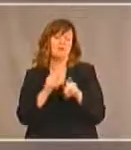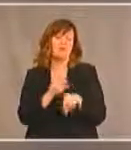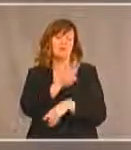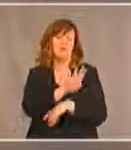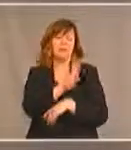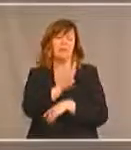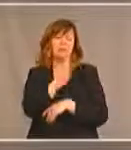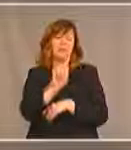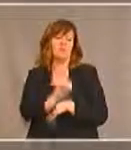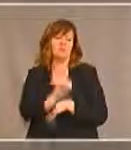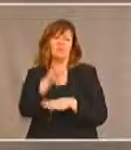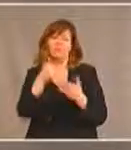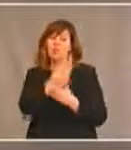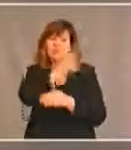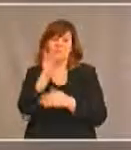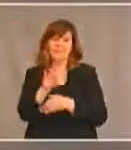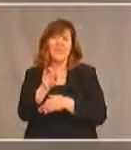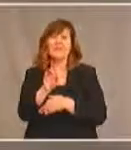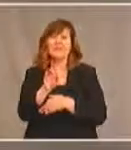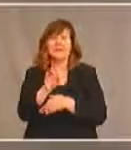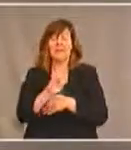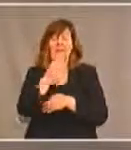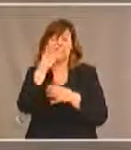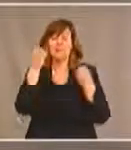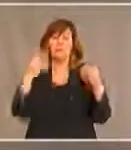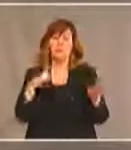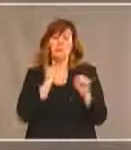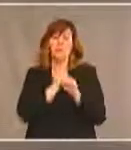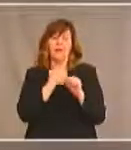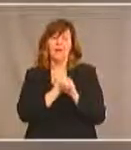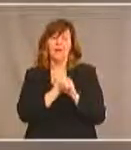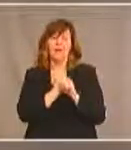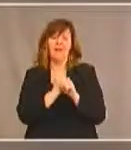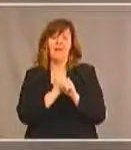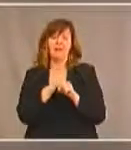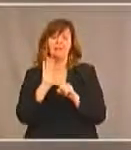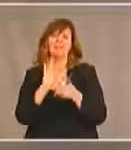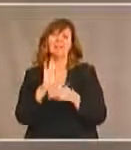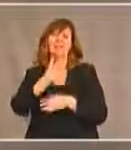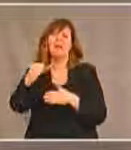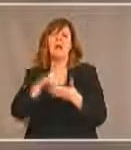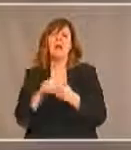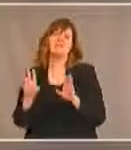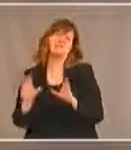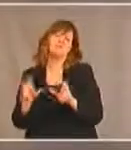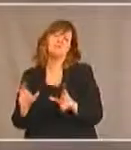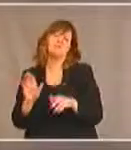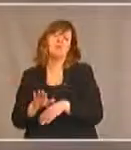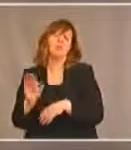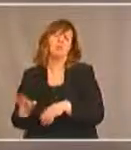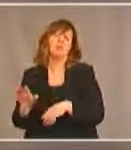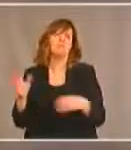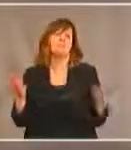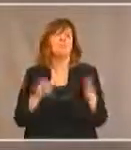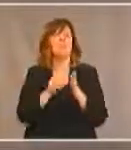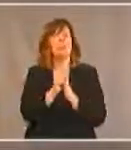de tous les Canadiens risquent de perdre leur emploi à l'informatisation. sont des emplois de premier niveau, premier échelon. Pour ce qui est de la loi, le